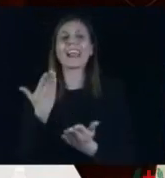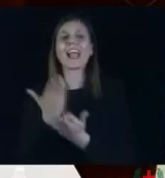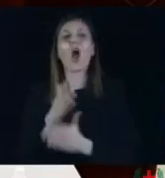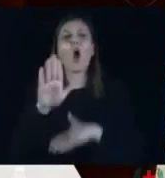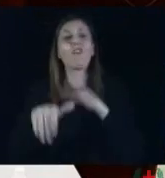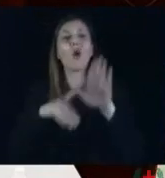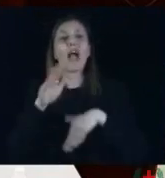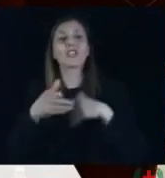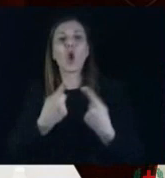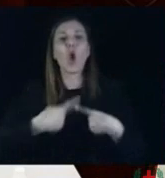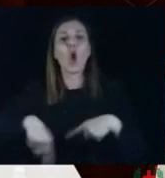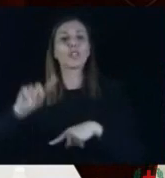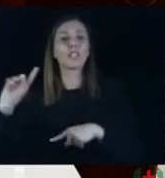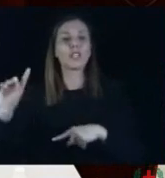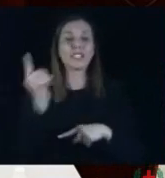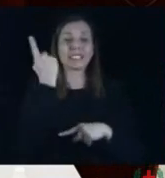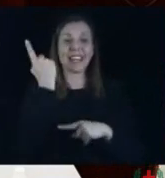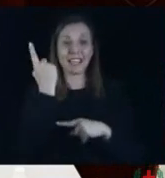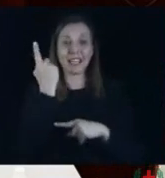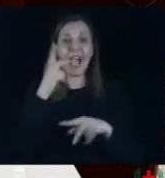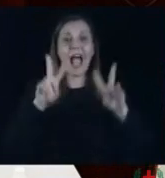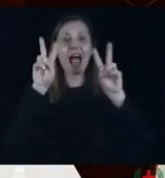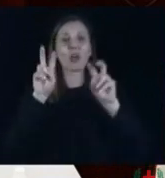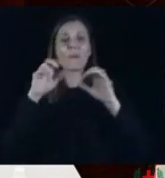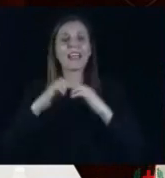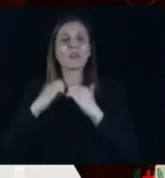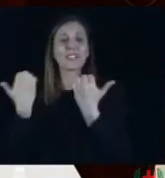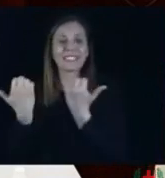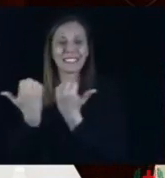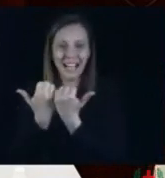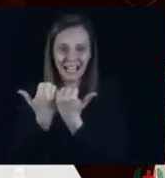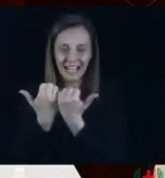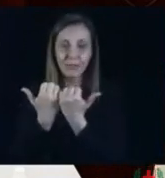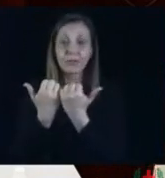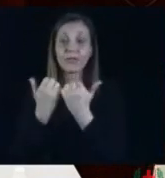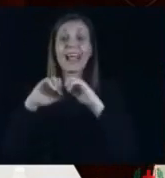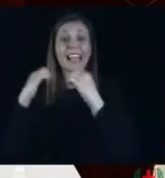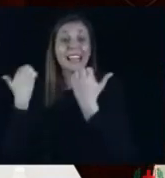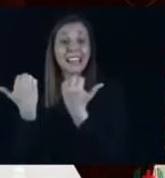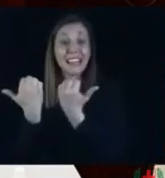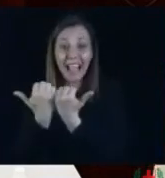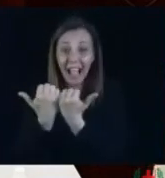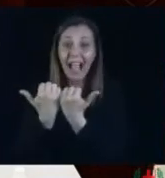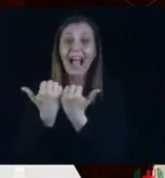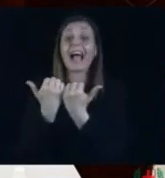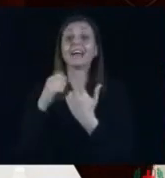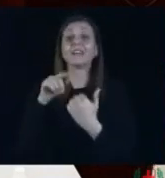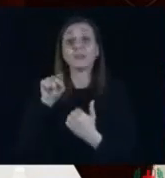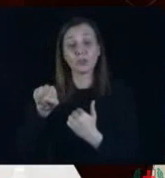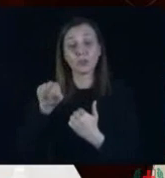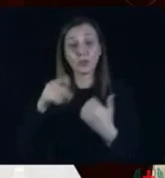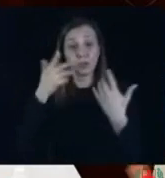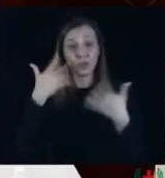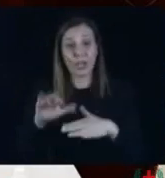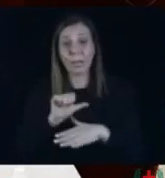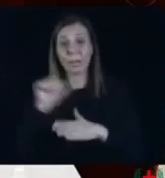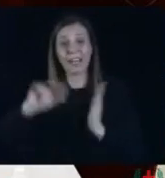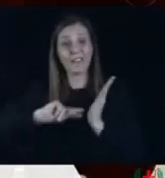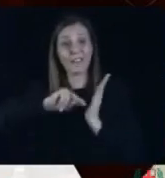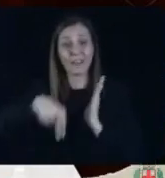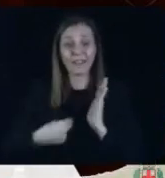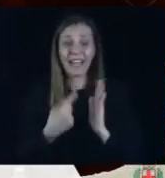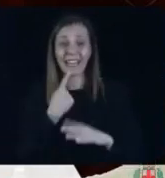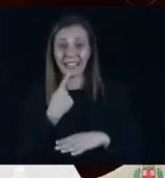Stradinario sul tema stadio, tema sul quale sono già stati presentati degli ordini del giorno, il primo dei quali era firmatario